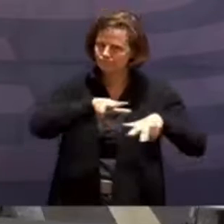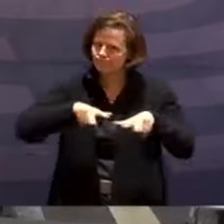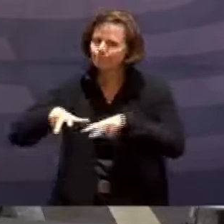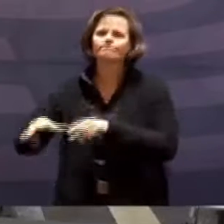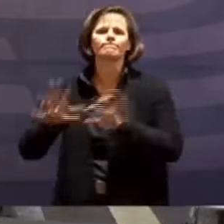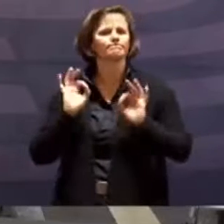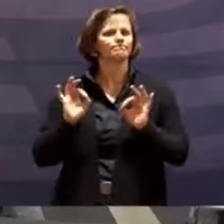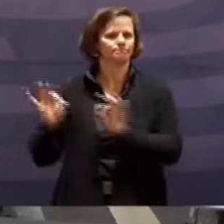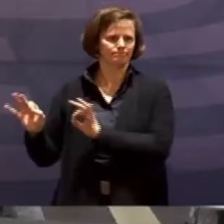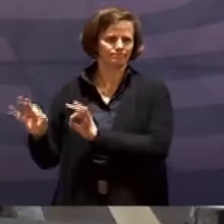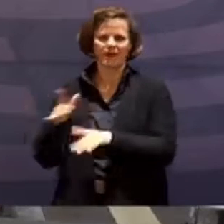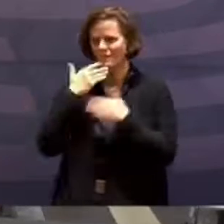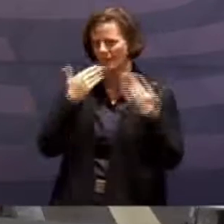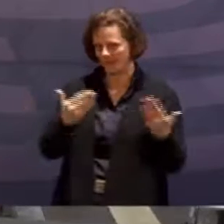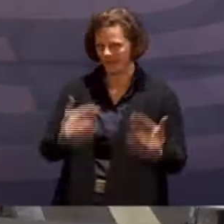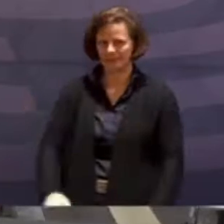Auch die habe ich genannt gerade.